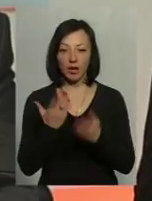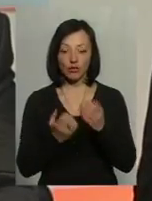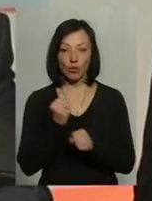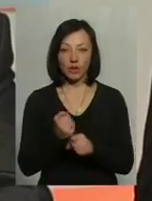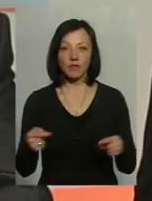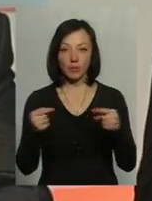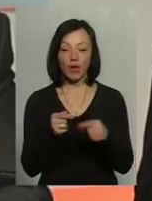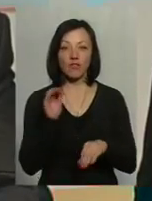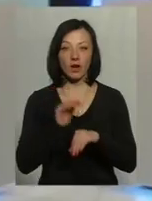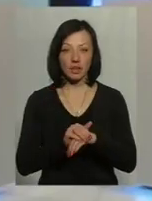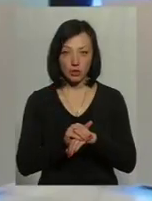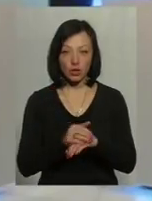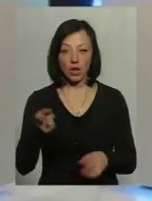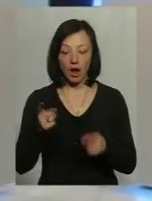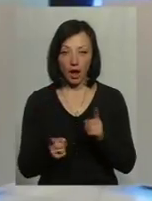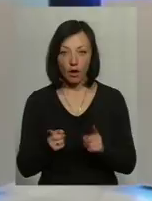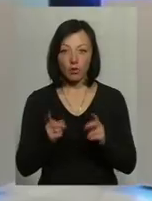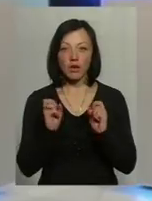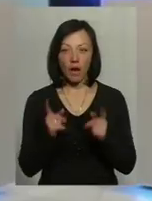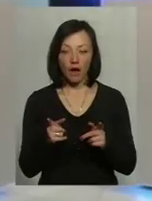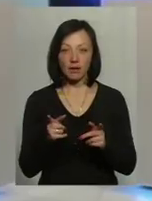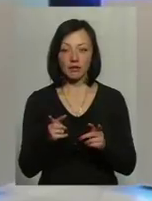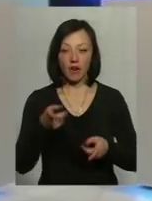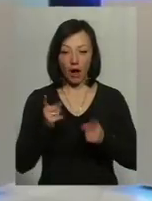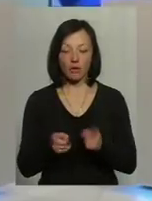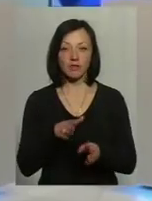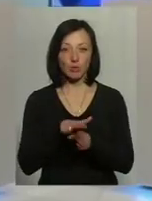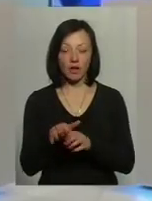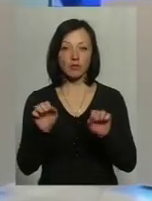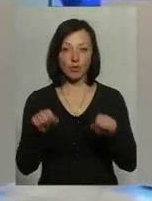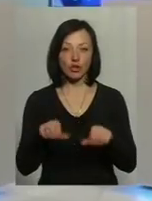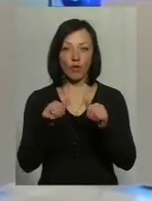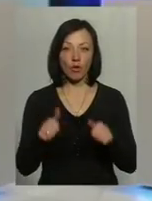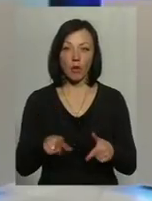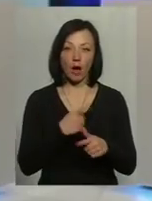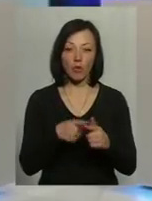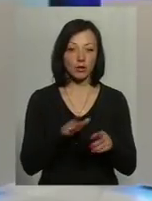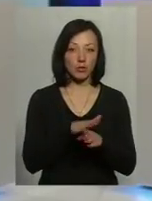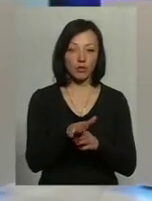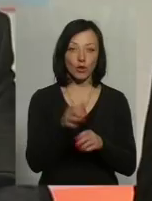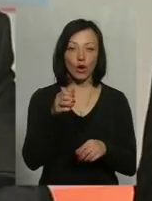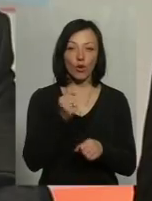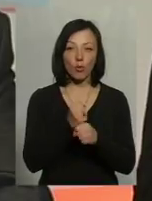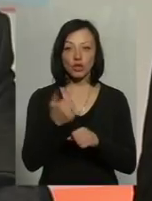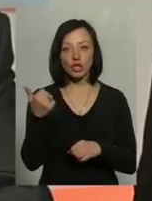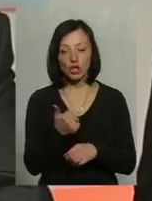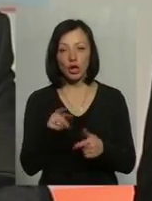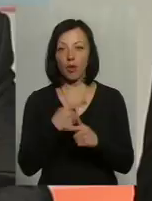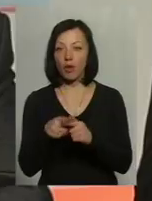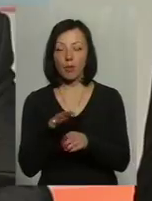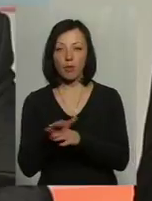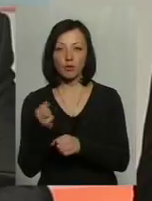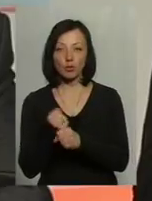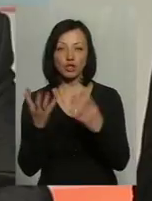дійсно відповідають фактичному, реальному тому, як воно в реальності відбувається, то можна оформити або на неповний робочий тиждень, або на неповний